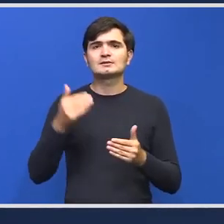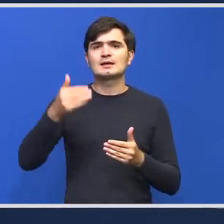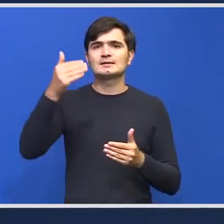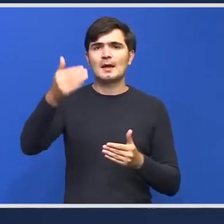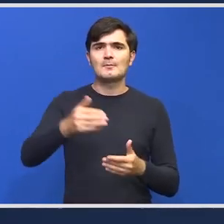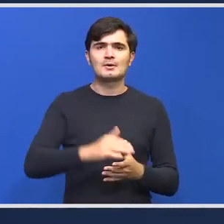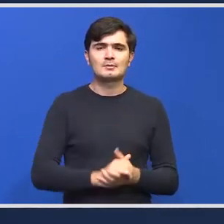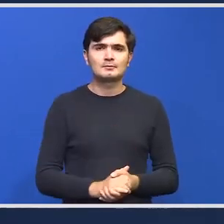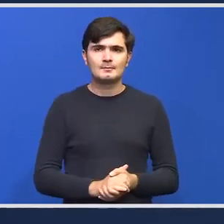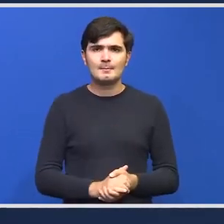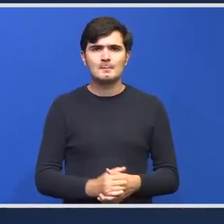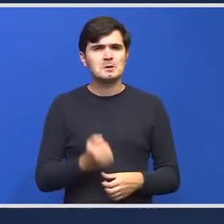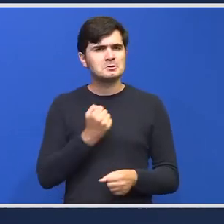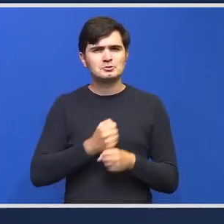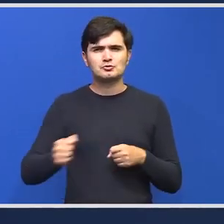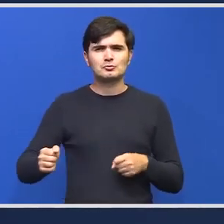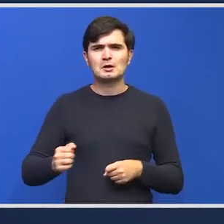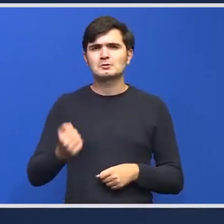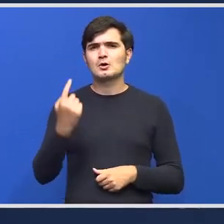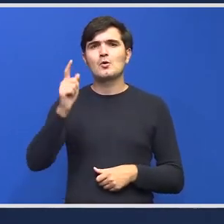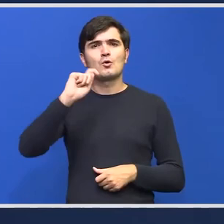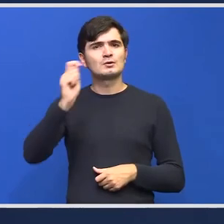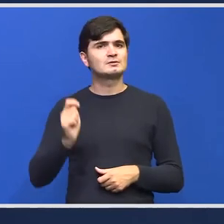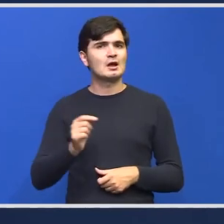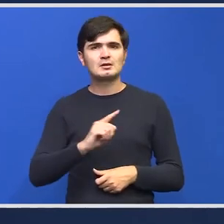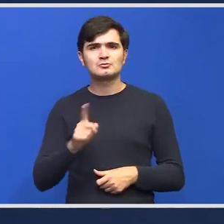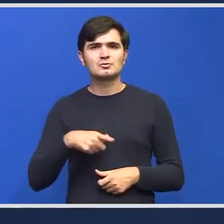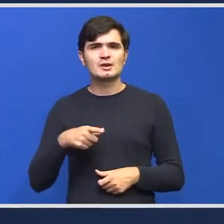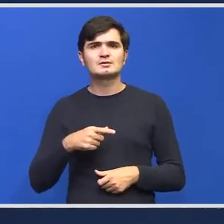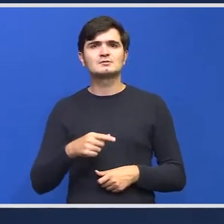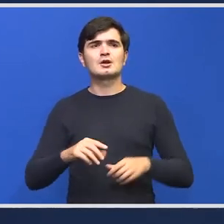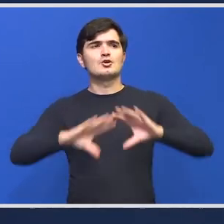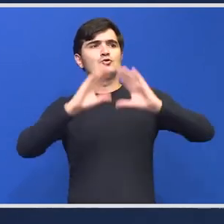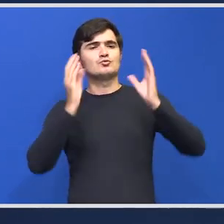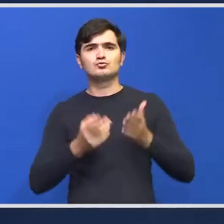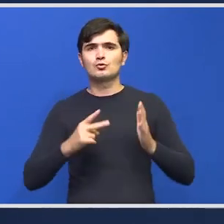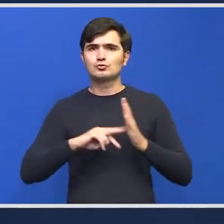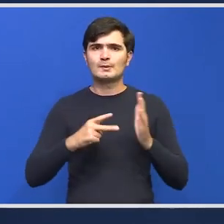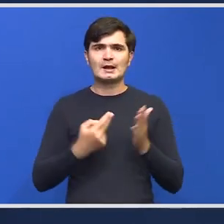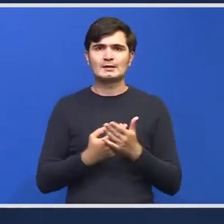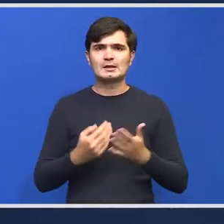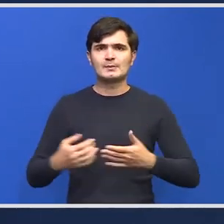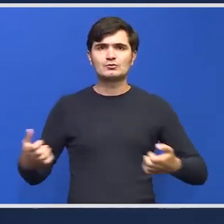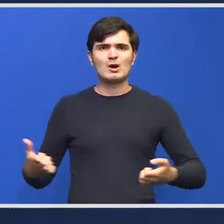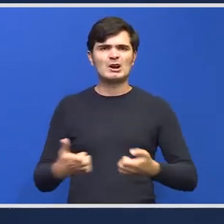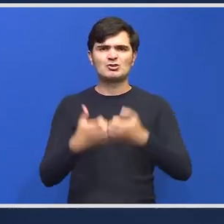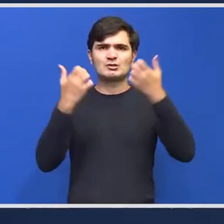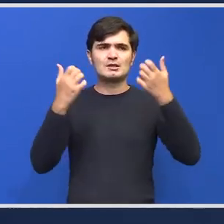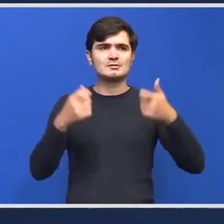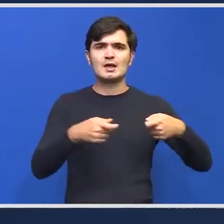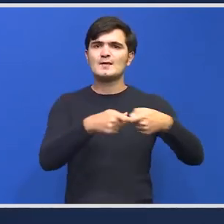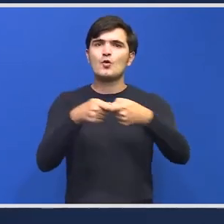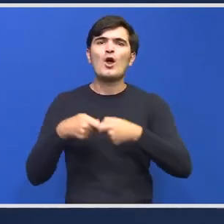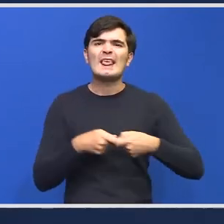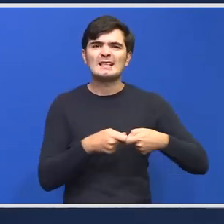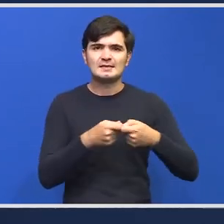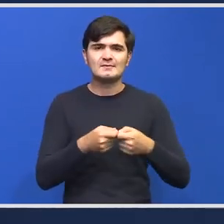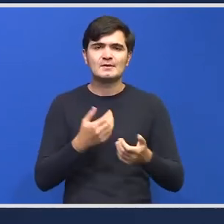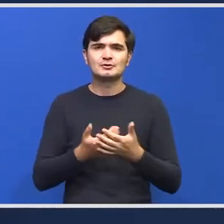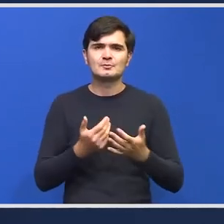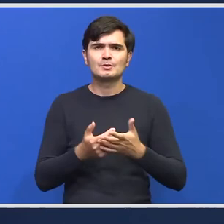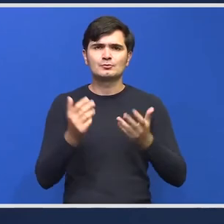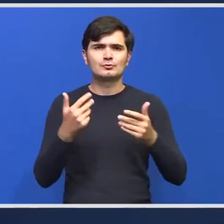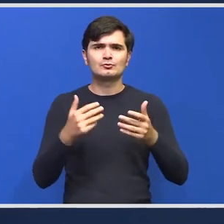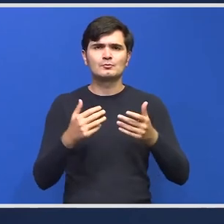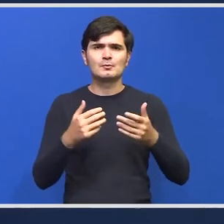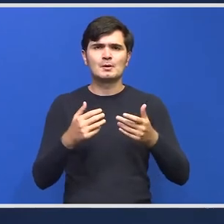însă niciodată o țară nu este într-o totul pregătită pentru accidente colective și pentru un astfel de număr